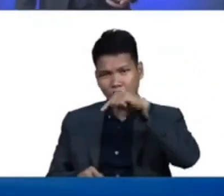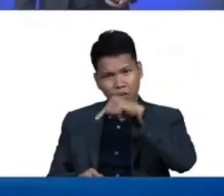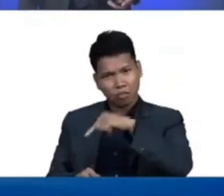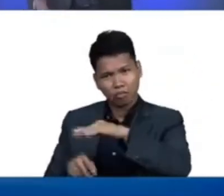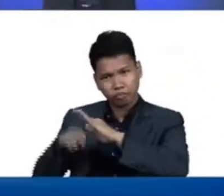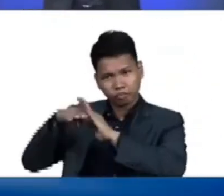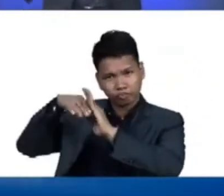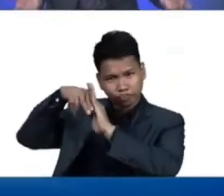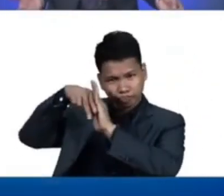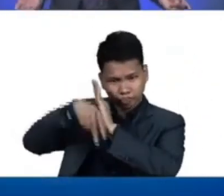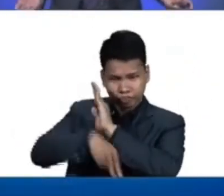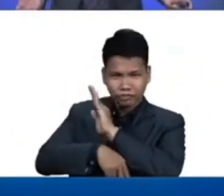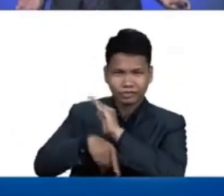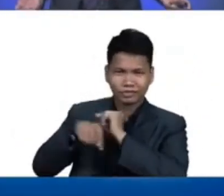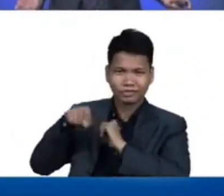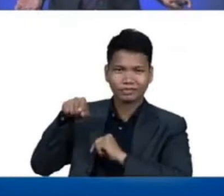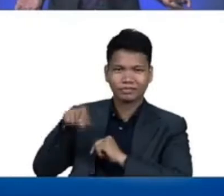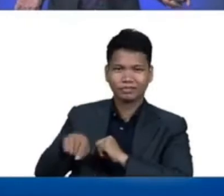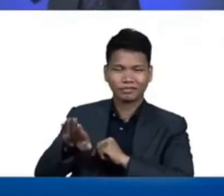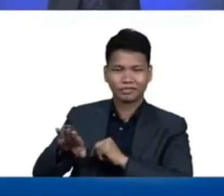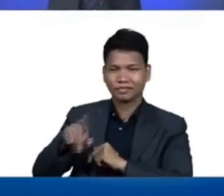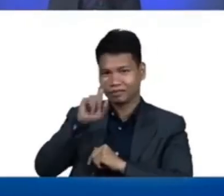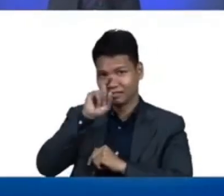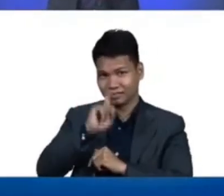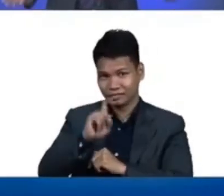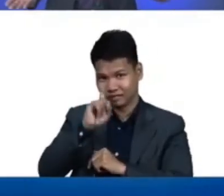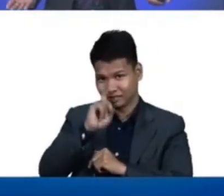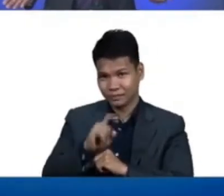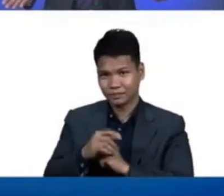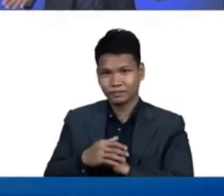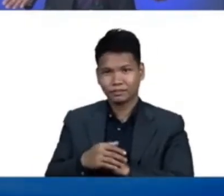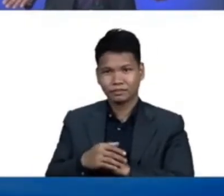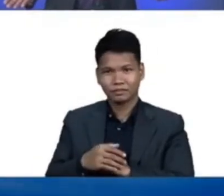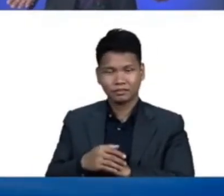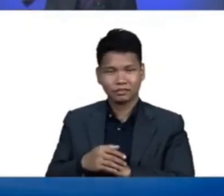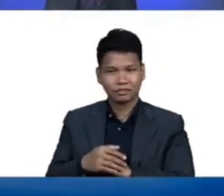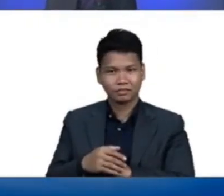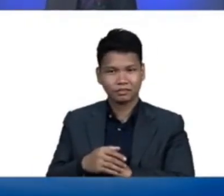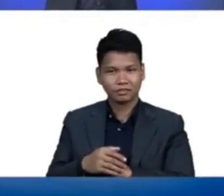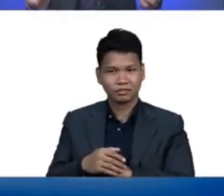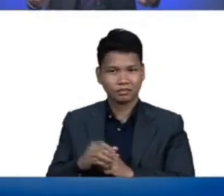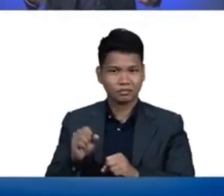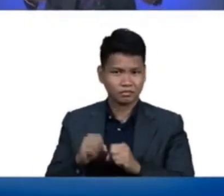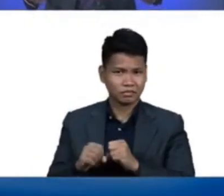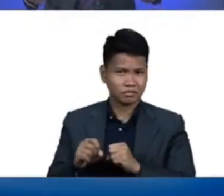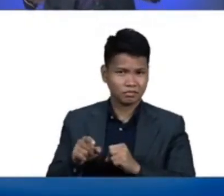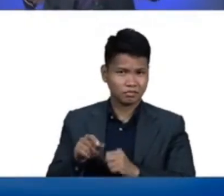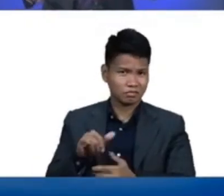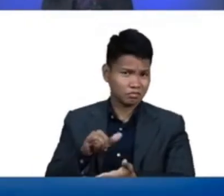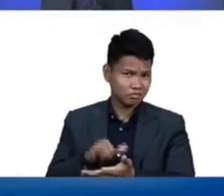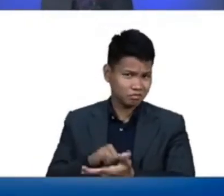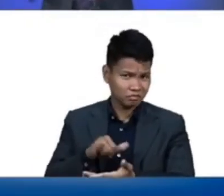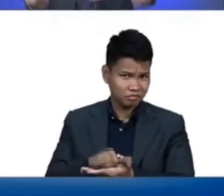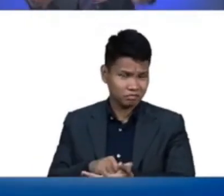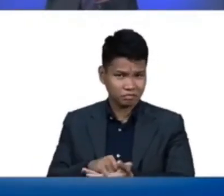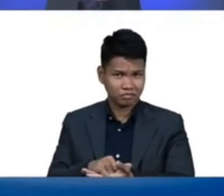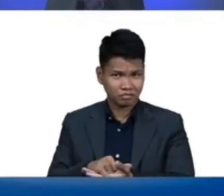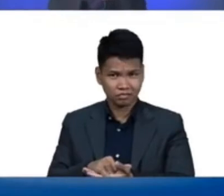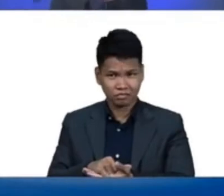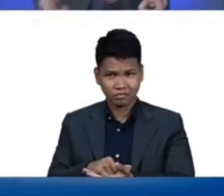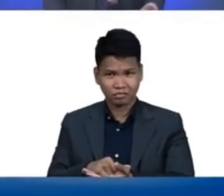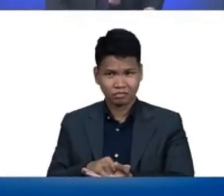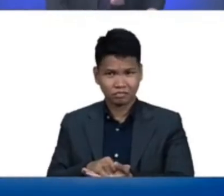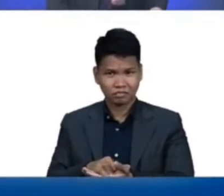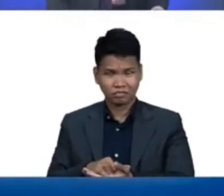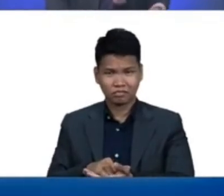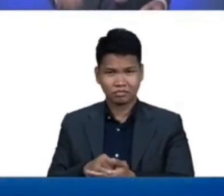lang the question is posible ba kaya ng pagkain ng galing sa